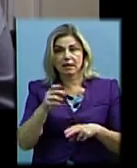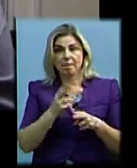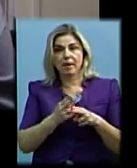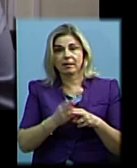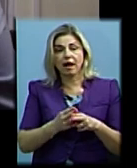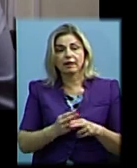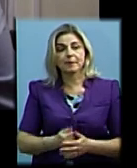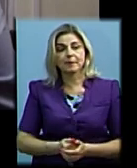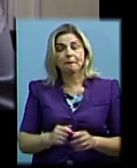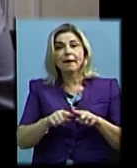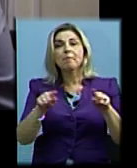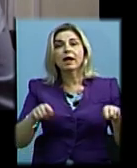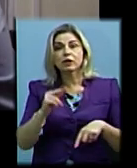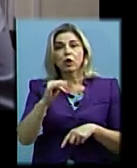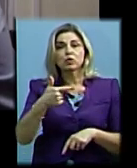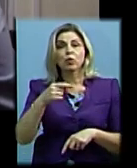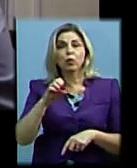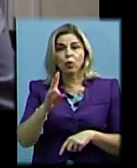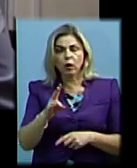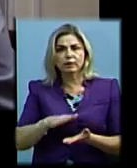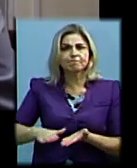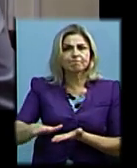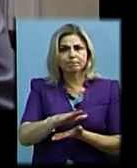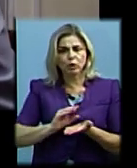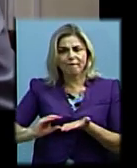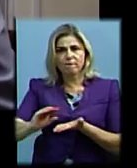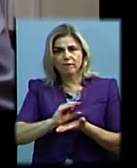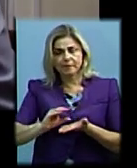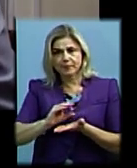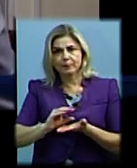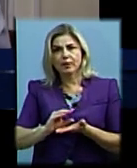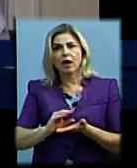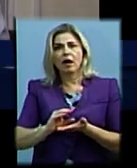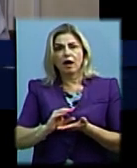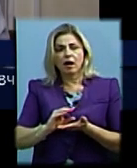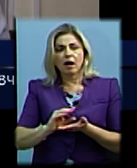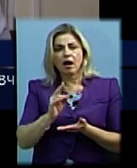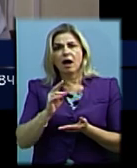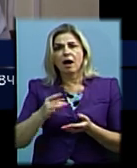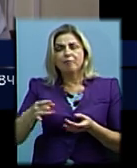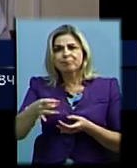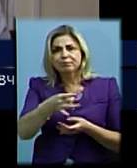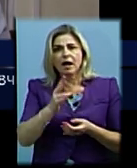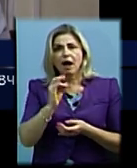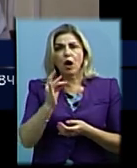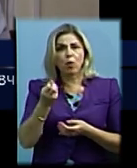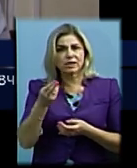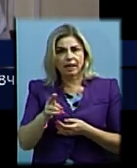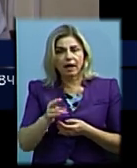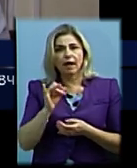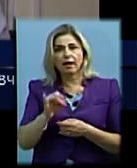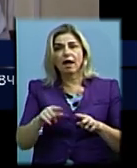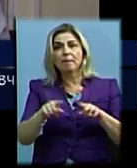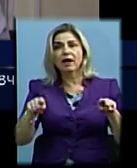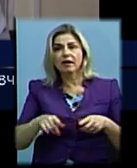Плитача руна рівномірно вкрита товстим шаром атмосферної гунтової корозії. Епітафія